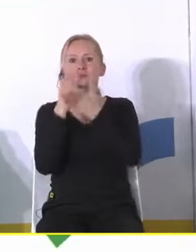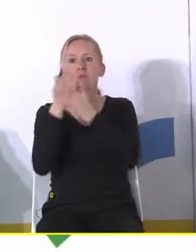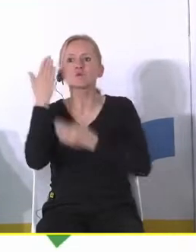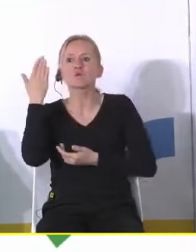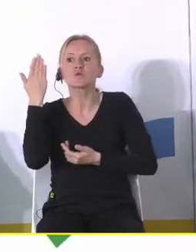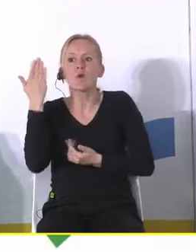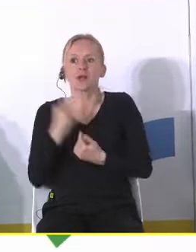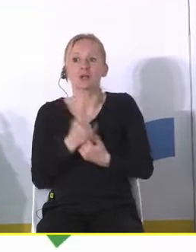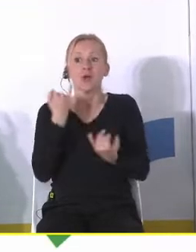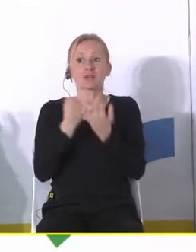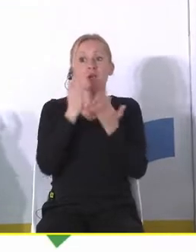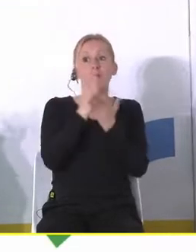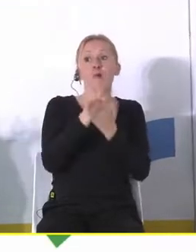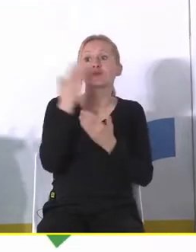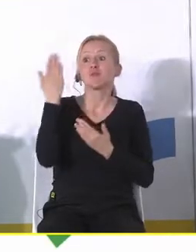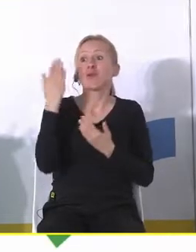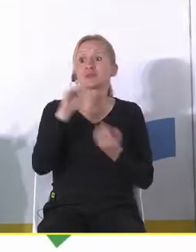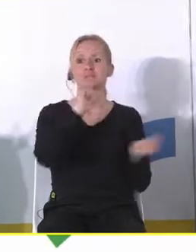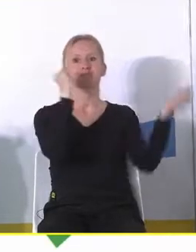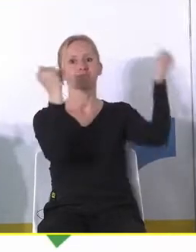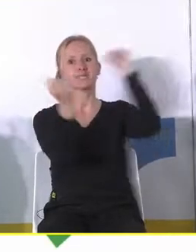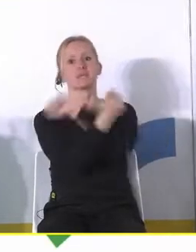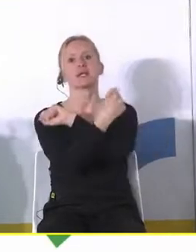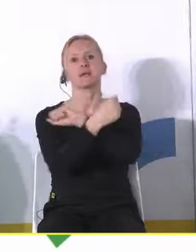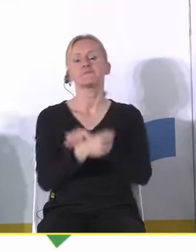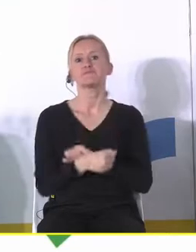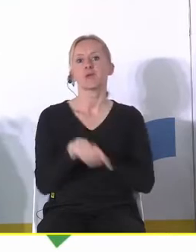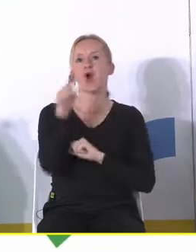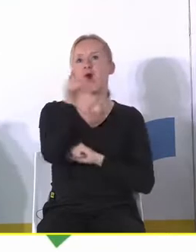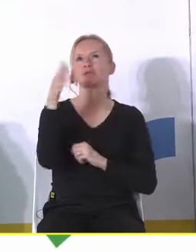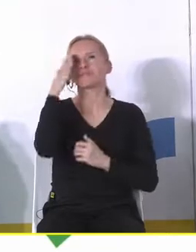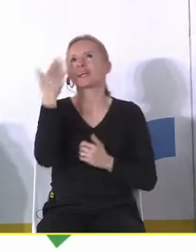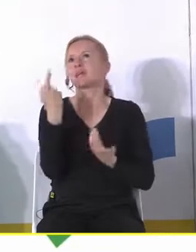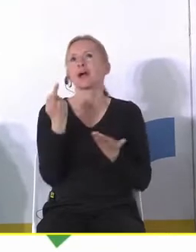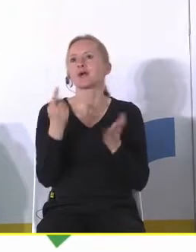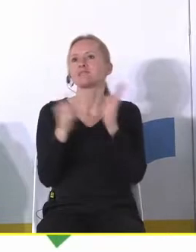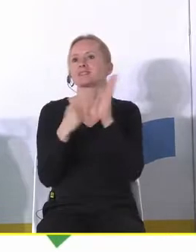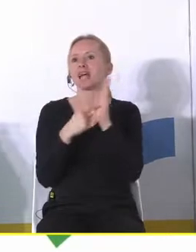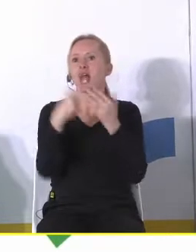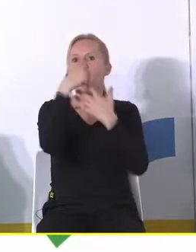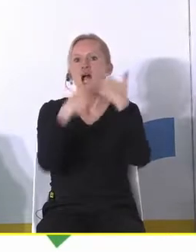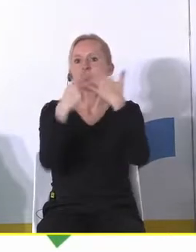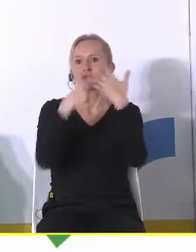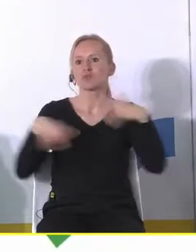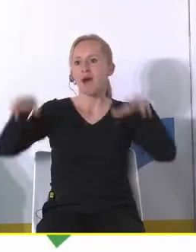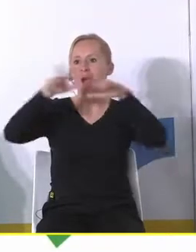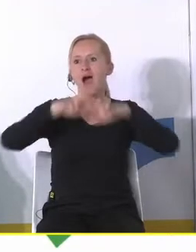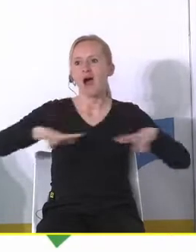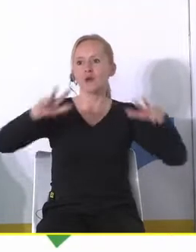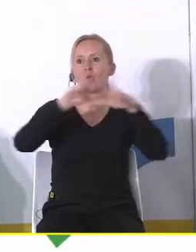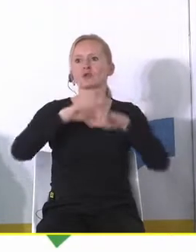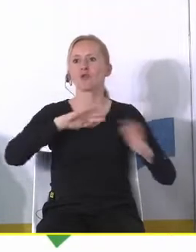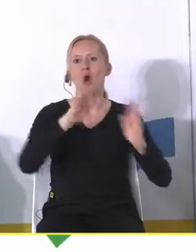społeczną jeżeli pomoc społeczną się przeprofiluje bo oni wiecie jaki mają wskaźnik liczba rodzin która jest